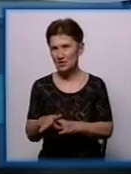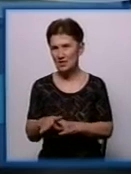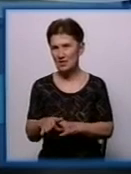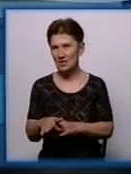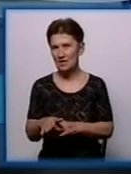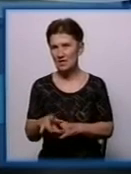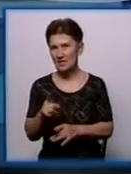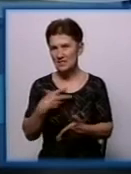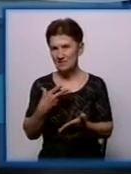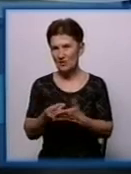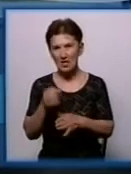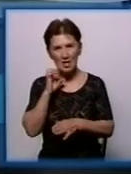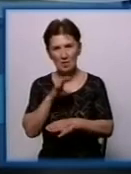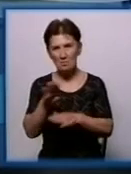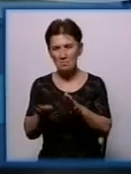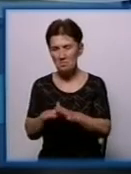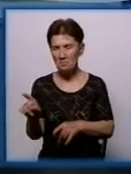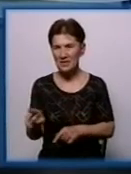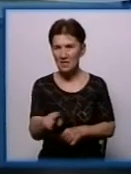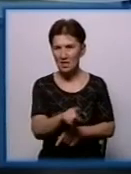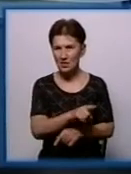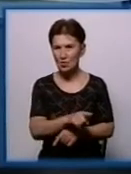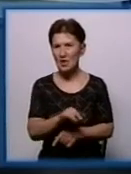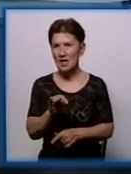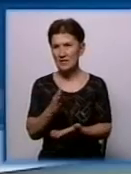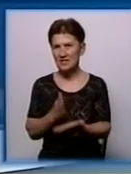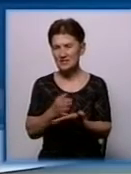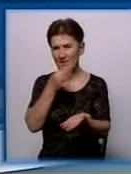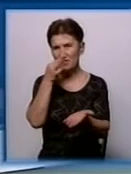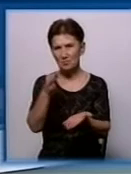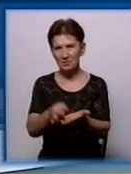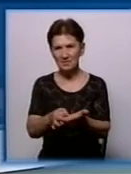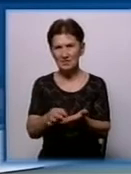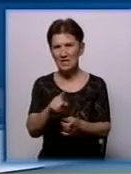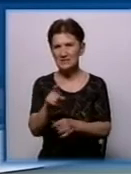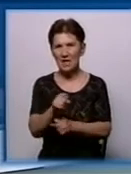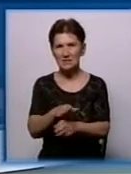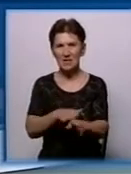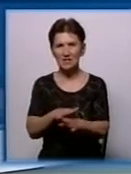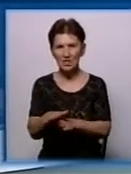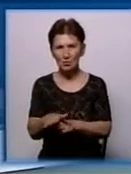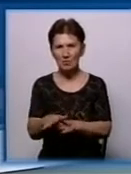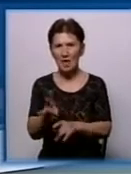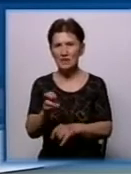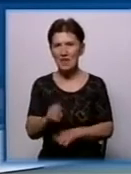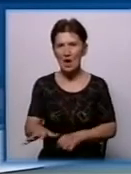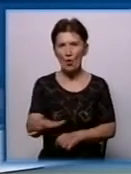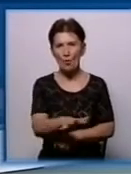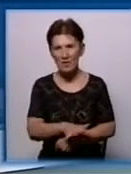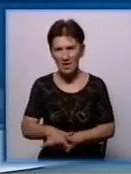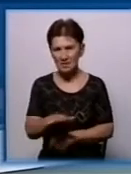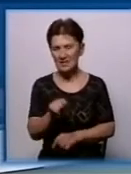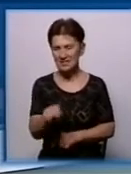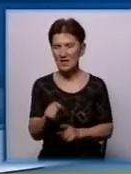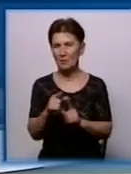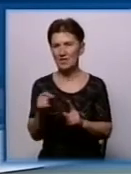правилам пожежної безпеки і несе відповідальність за дотримання ними на об'єктах цих правил. Це